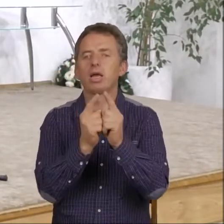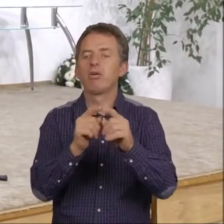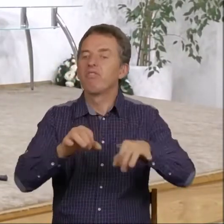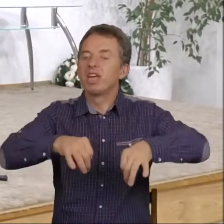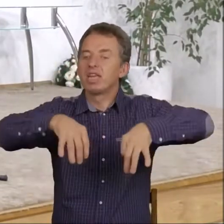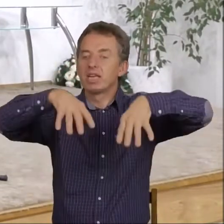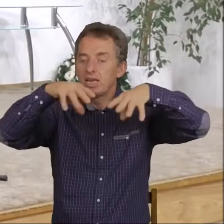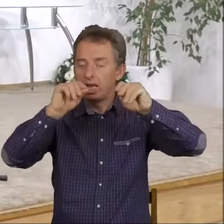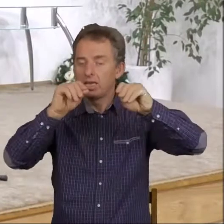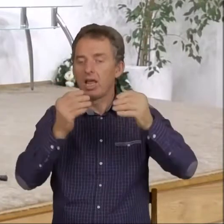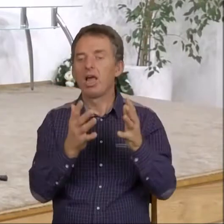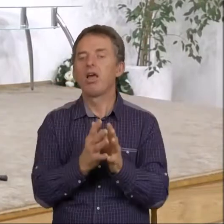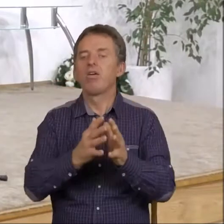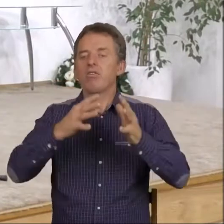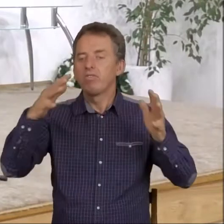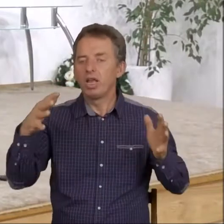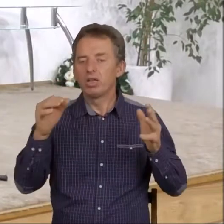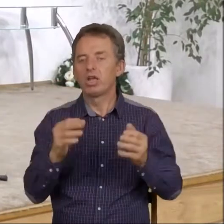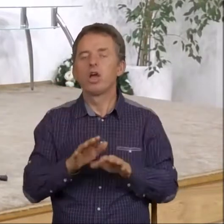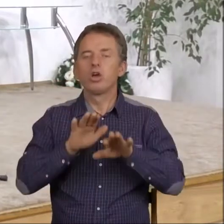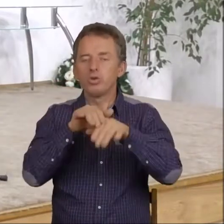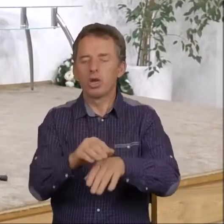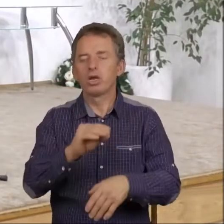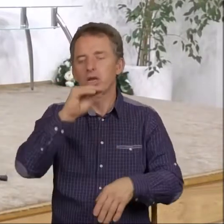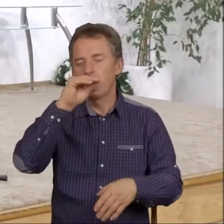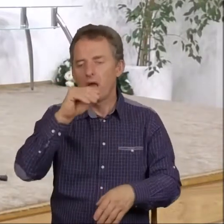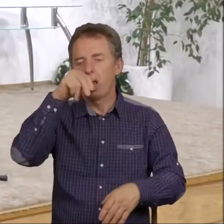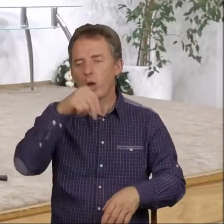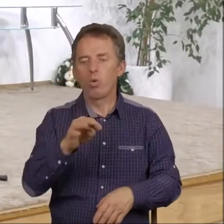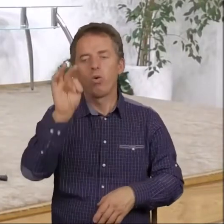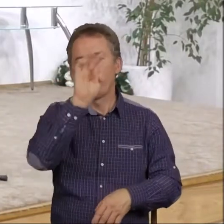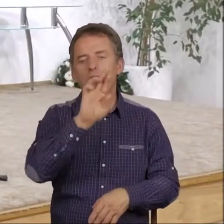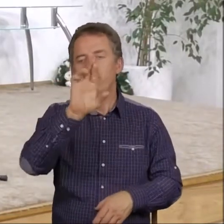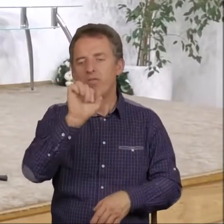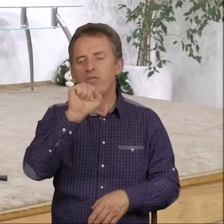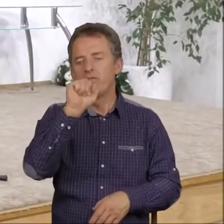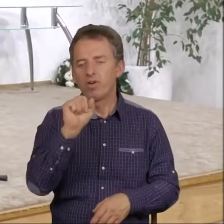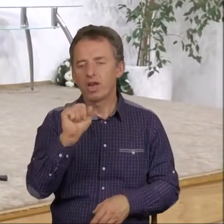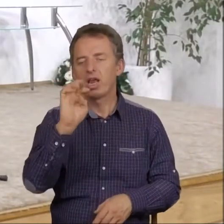Eufrat, prawda? Wyschła jej woda.